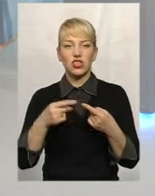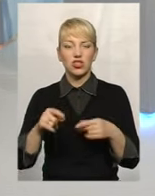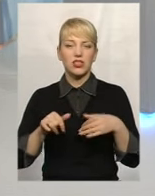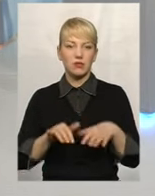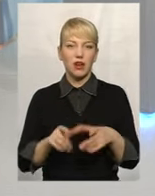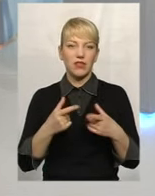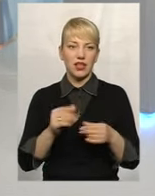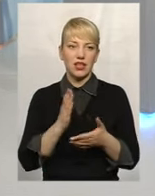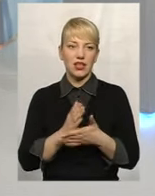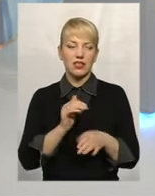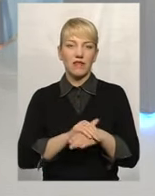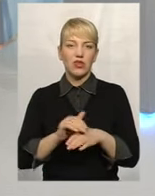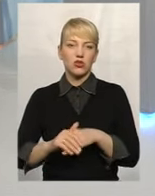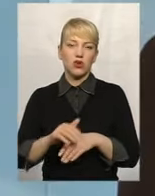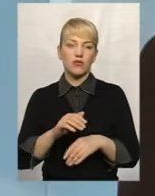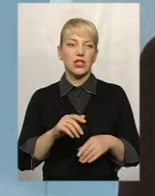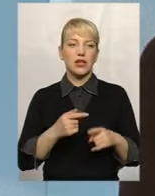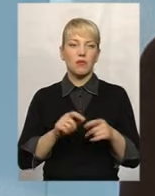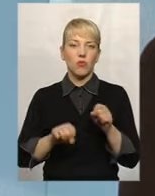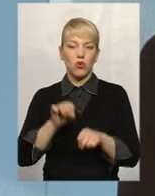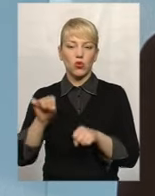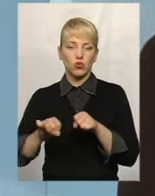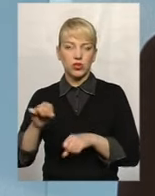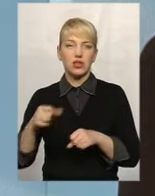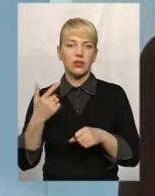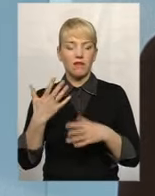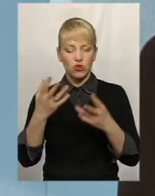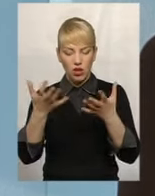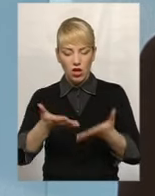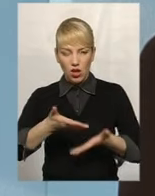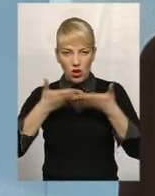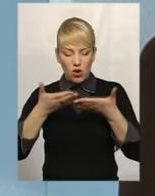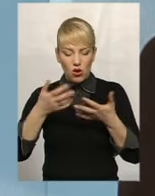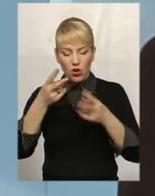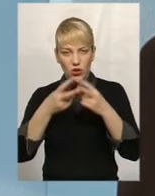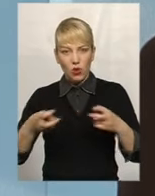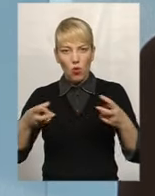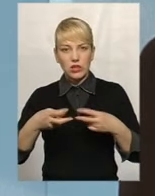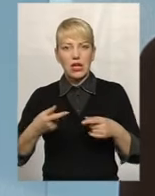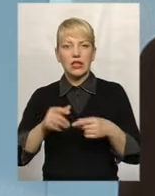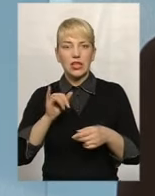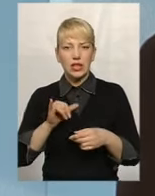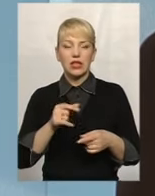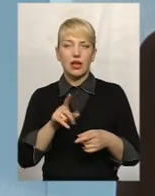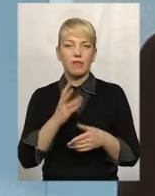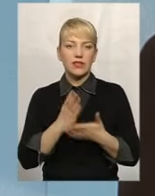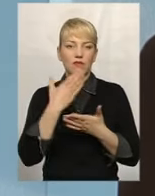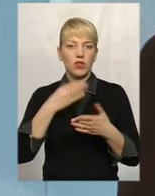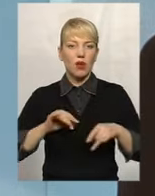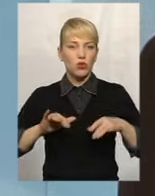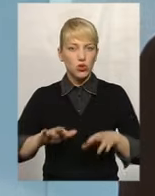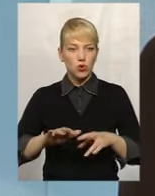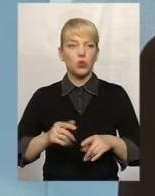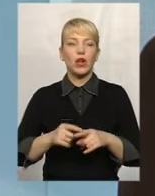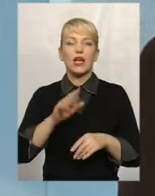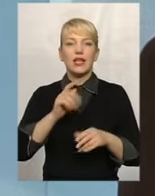є зафіксовані в акті порушення, беруться на розгляд. Там є своя процедура розгляду згідно порядку. Керівник